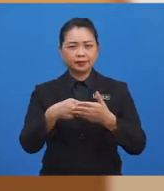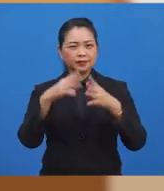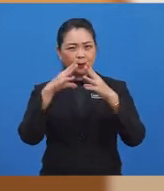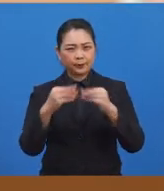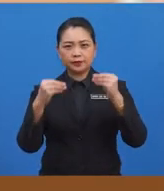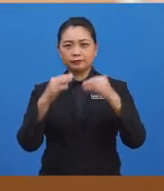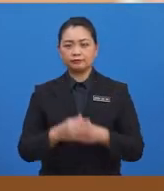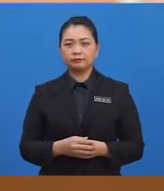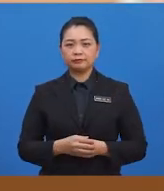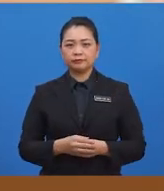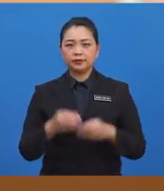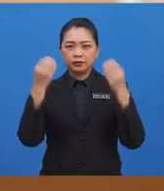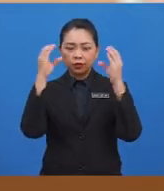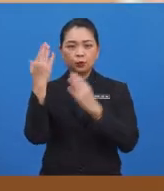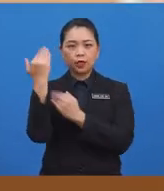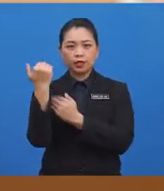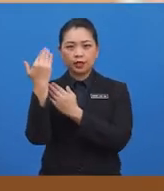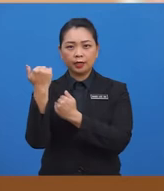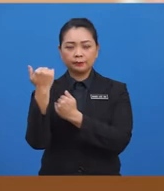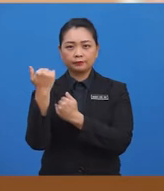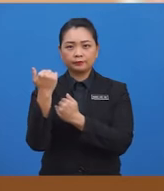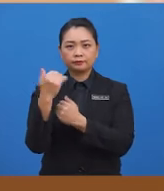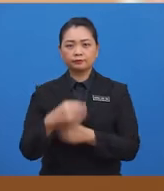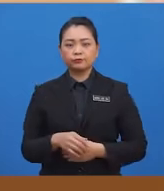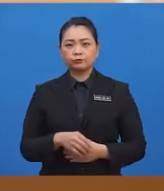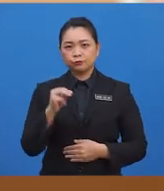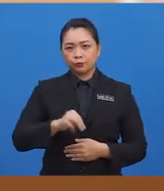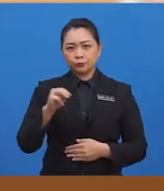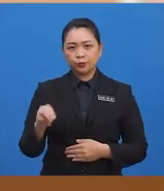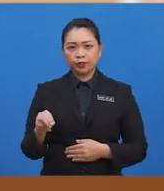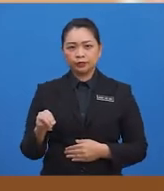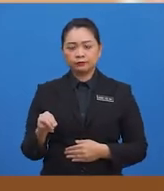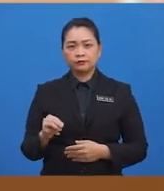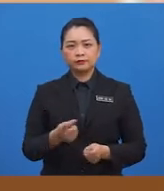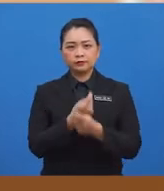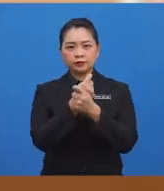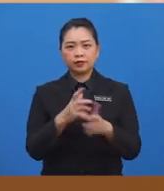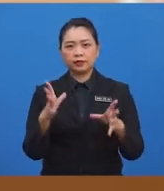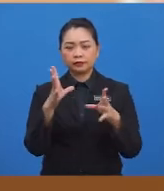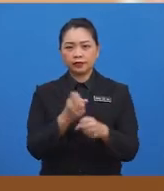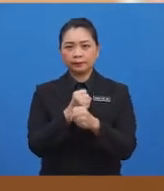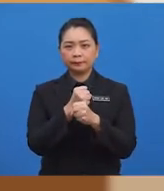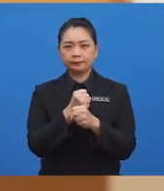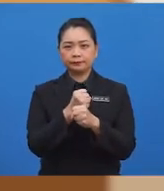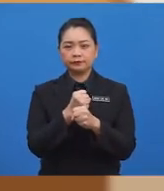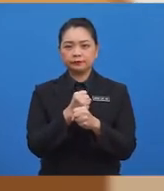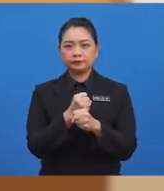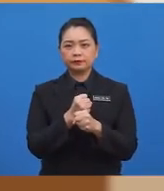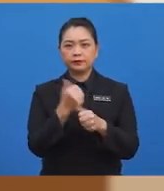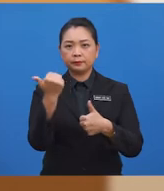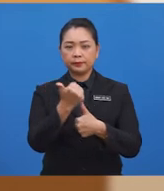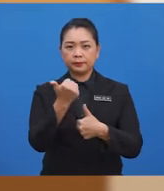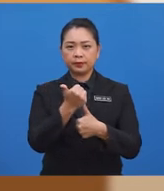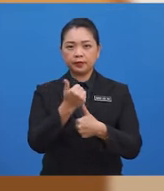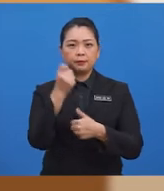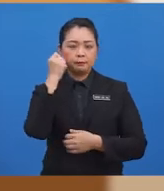tamat. Cikgu sehari berharap agar murid-murid telah dapat, Pertama,